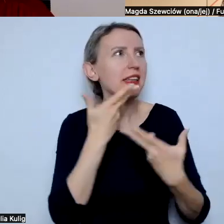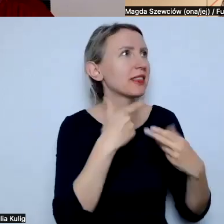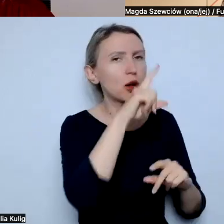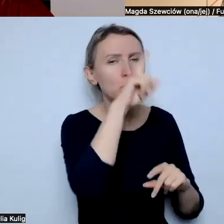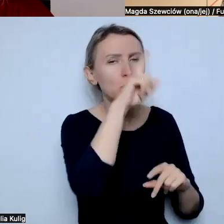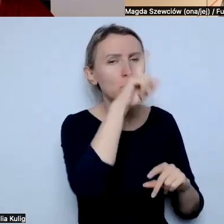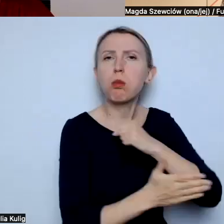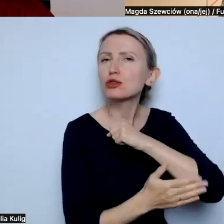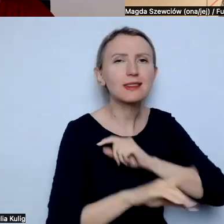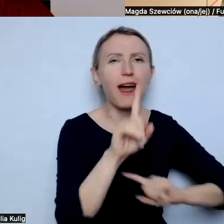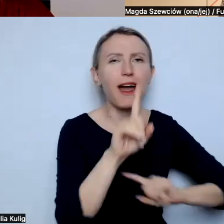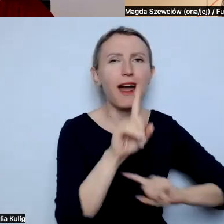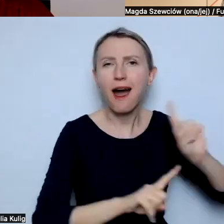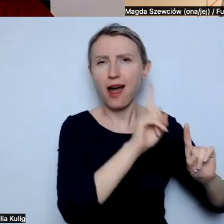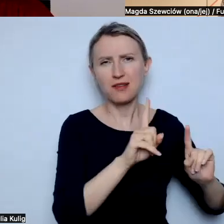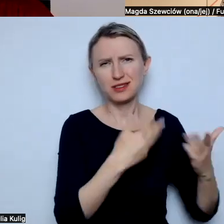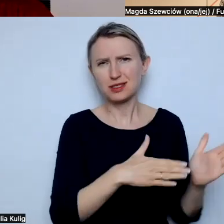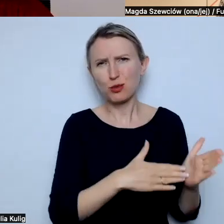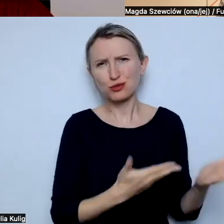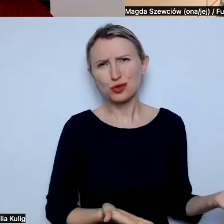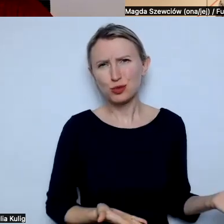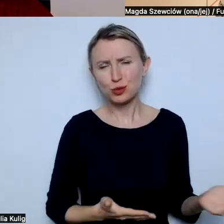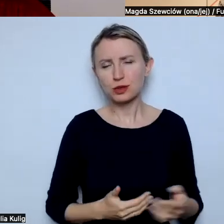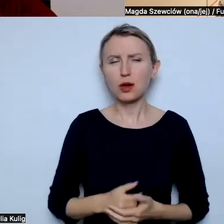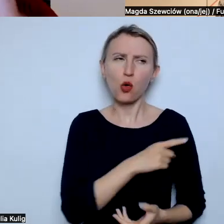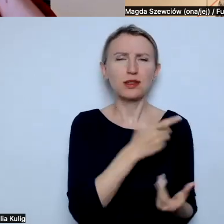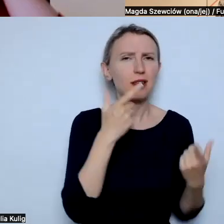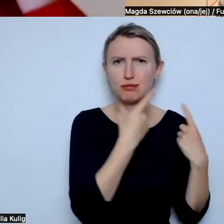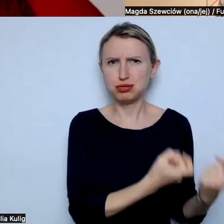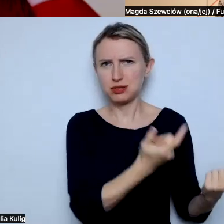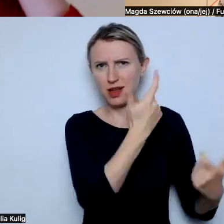oczywistości, a tak naprawdę i tak pewnie nie chcieliby mnie słuchać.